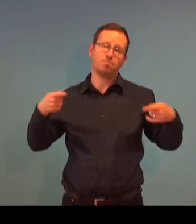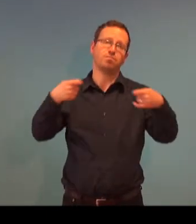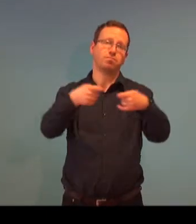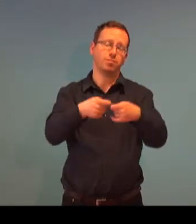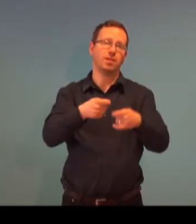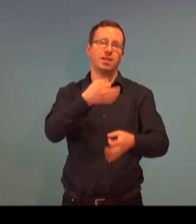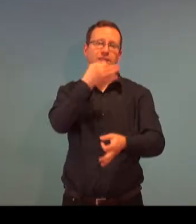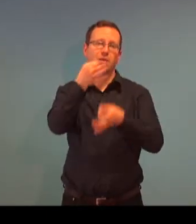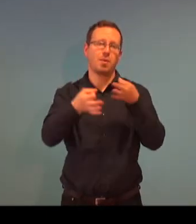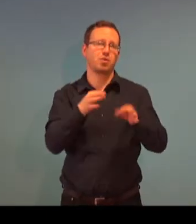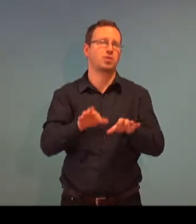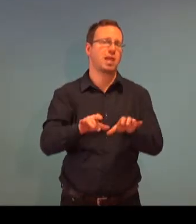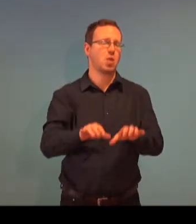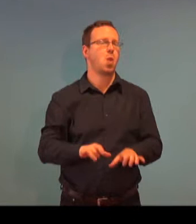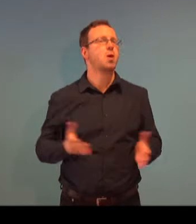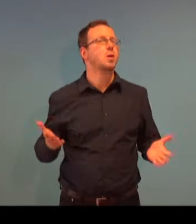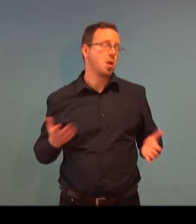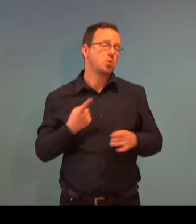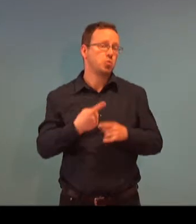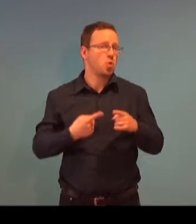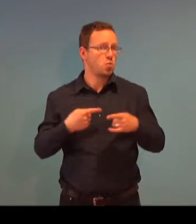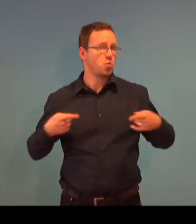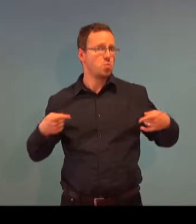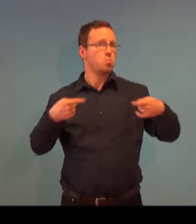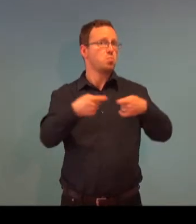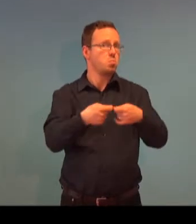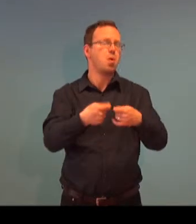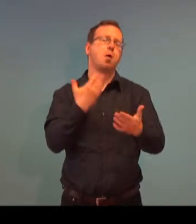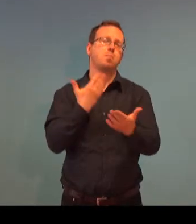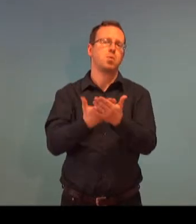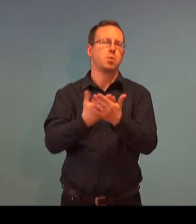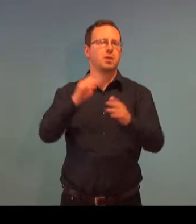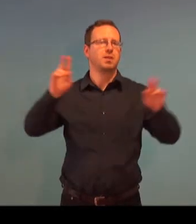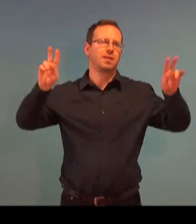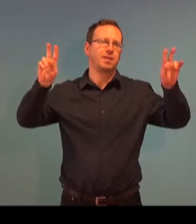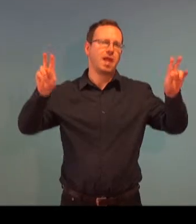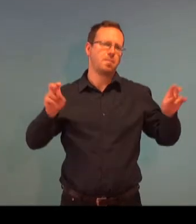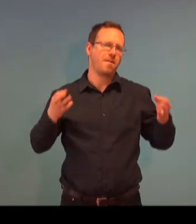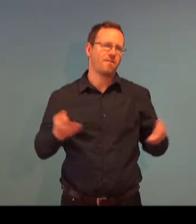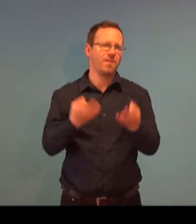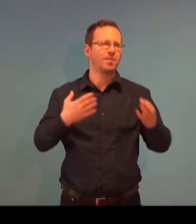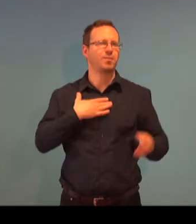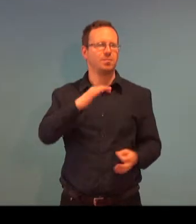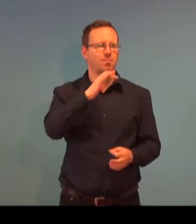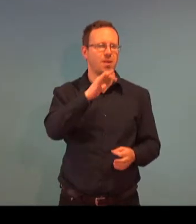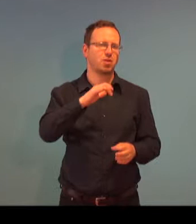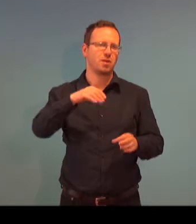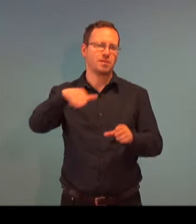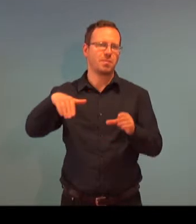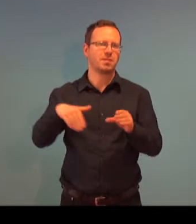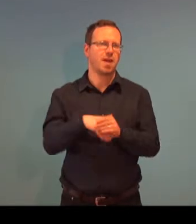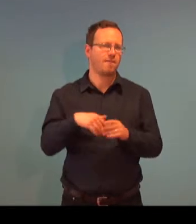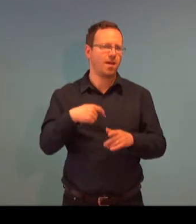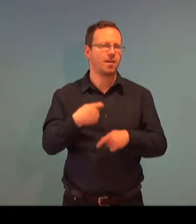znevýhodněním, to i v oblasti informačních technologií. Takže jsem si říkala, že ta moje prezentace tedy bude o